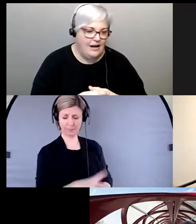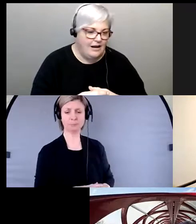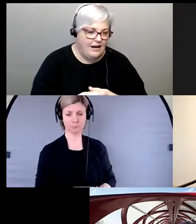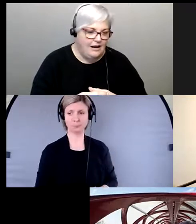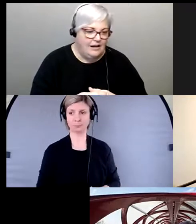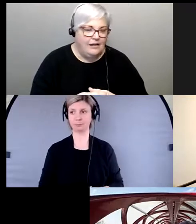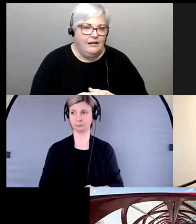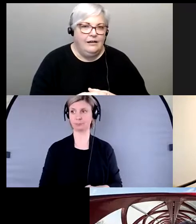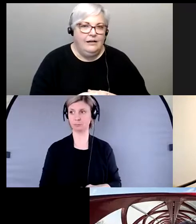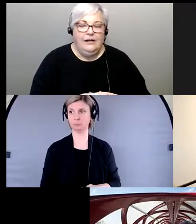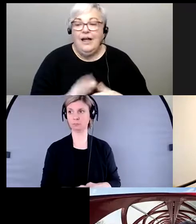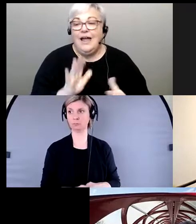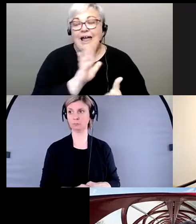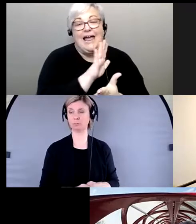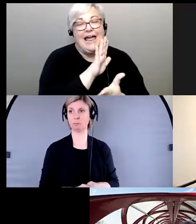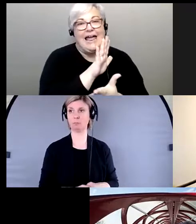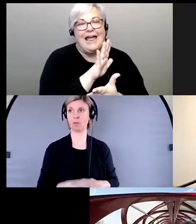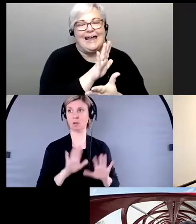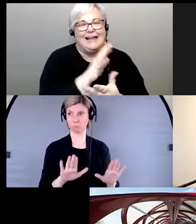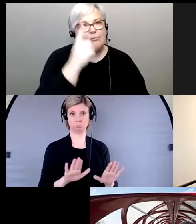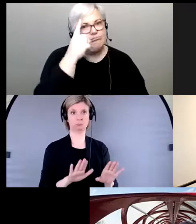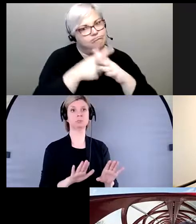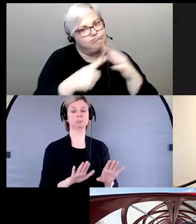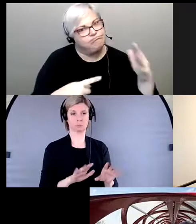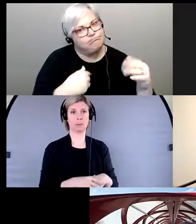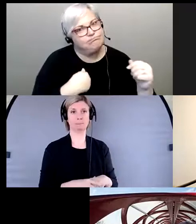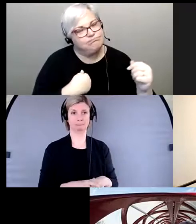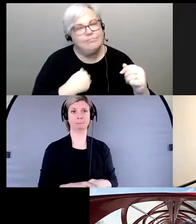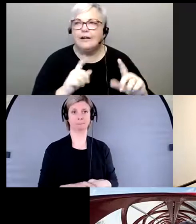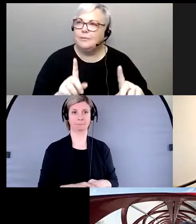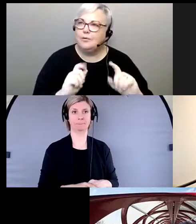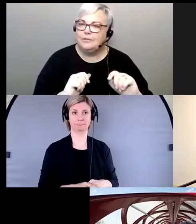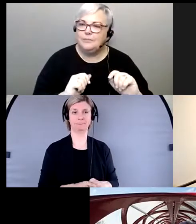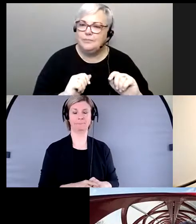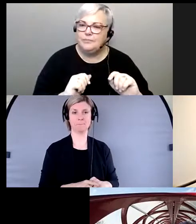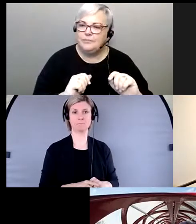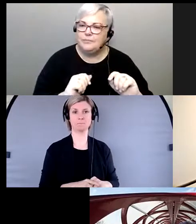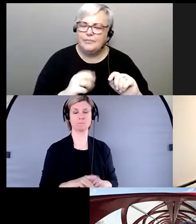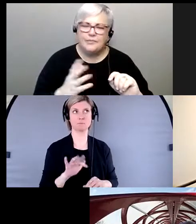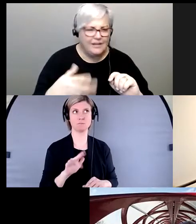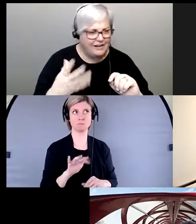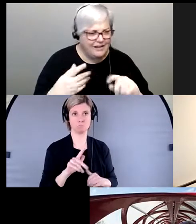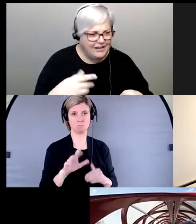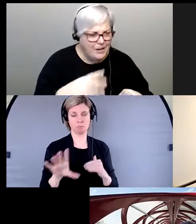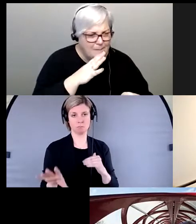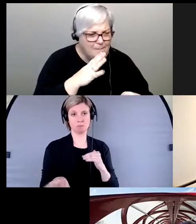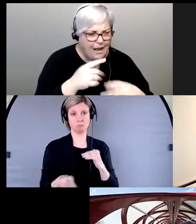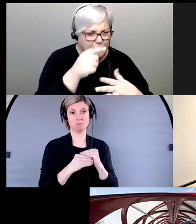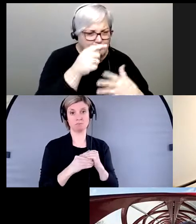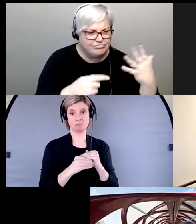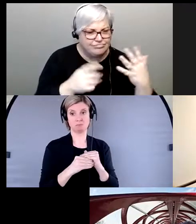Donc, excusez-moi, je vais juste essayer de me rappeler ce que je disais. Ce que, bon, vous disiez, vous avez mentionné beaucoup d'éléments